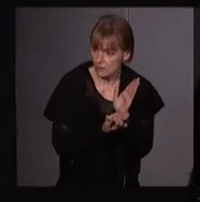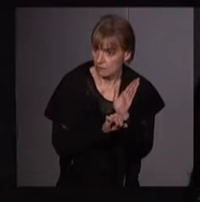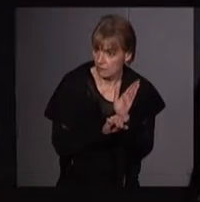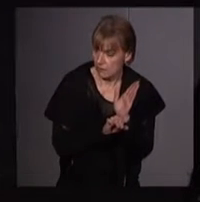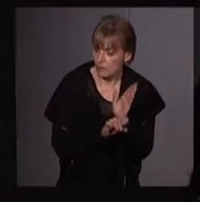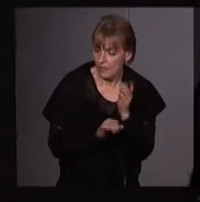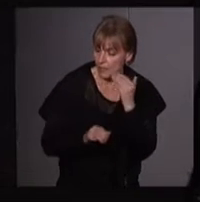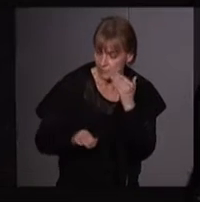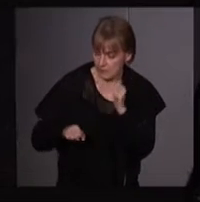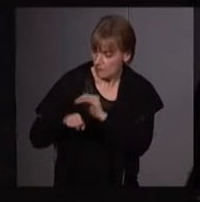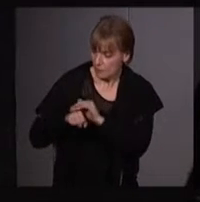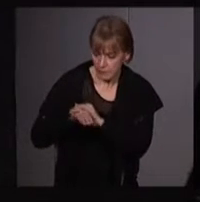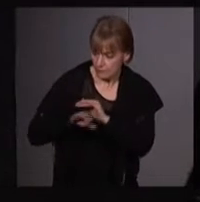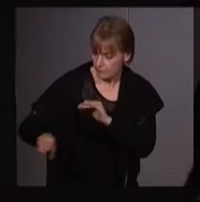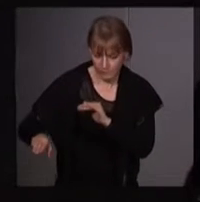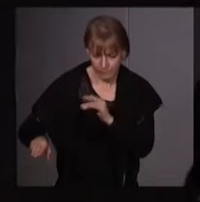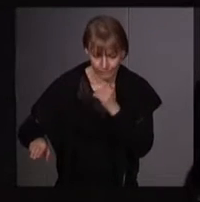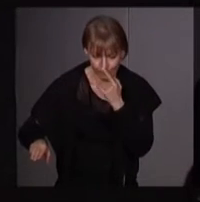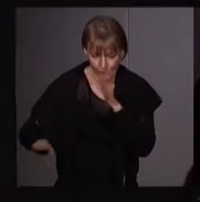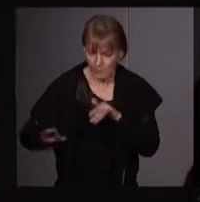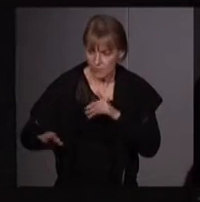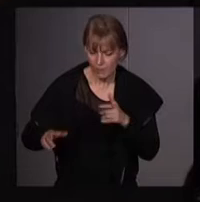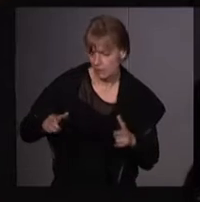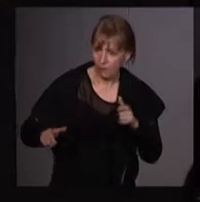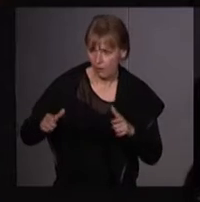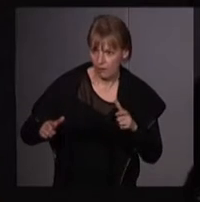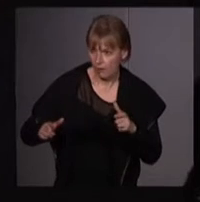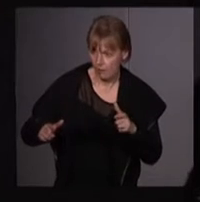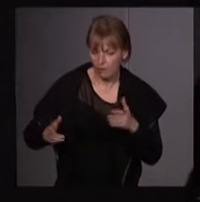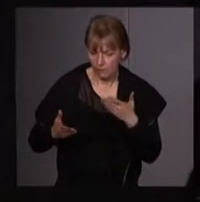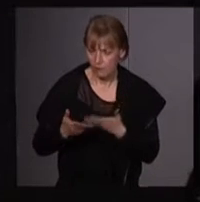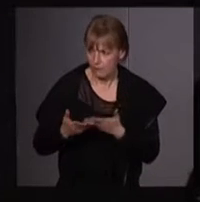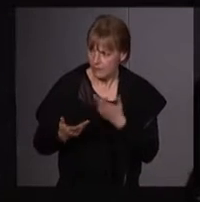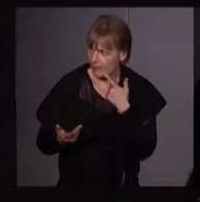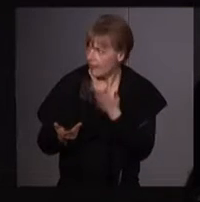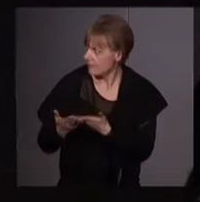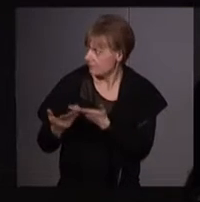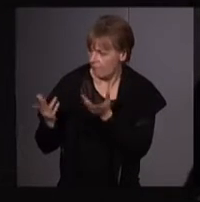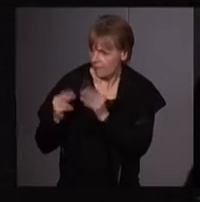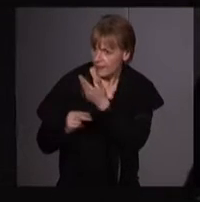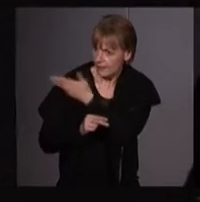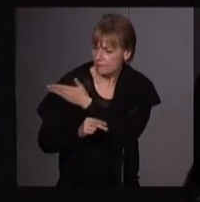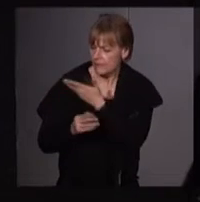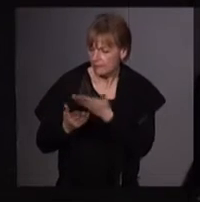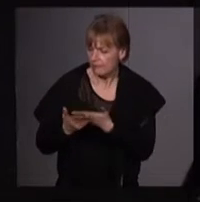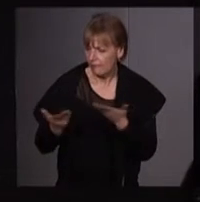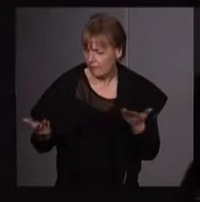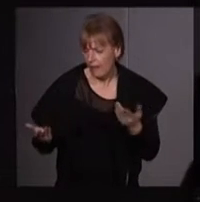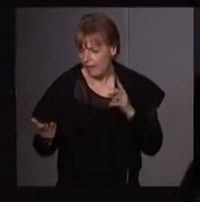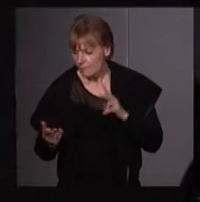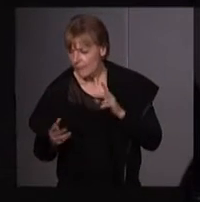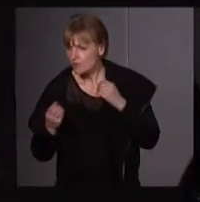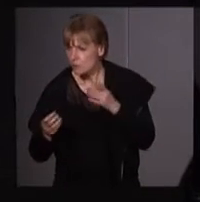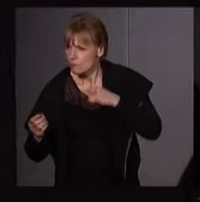d'un de ses pieds, voire plus que ça, puisque ça peut expliquer une partie des incompréhensions, des